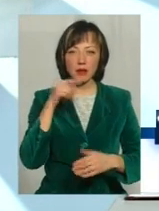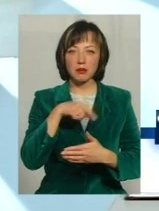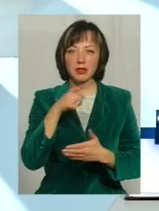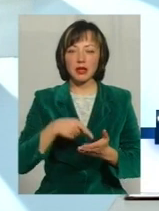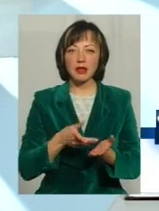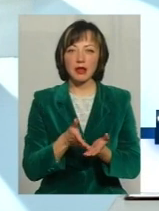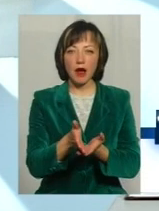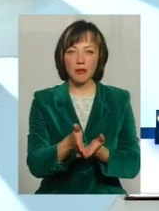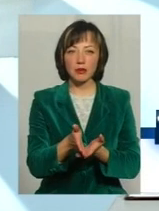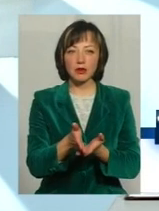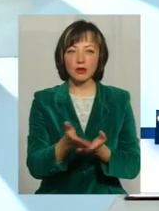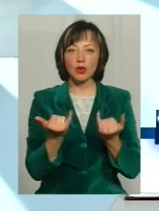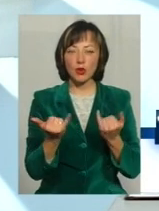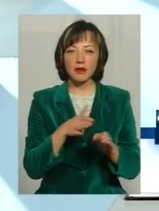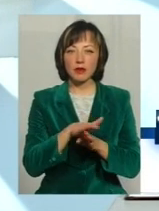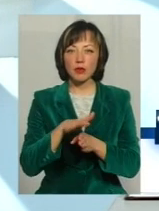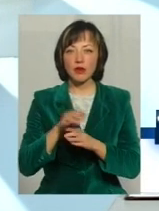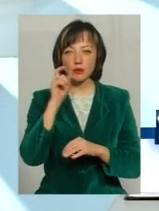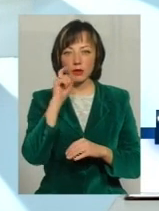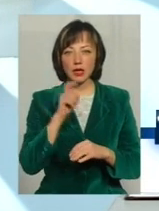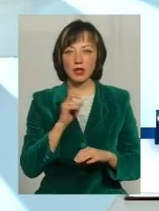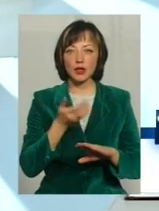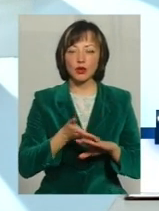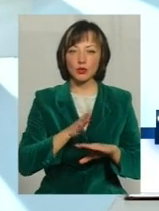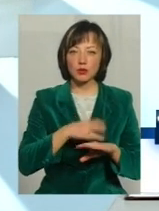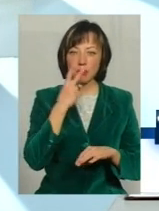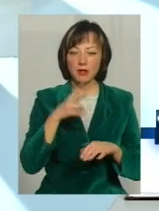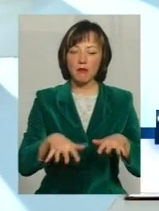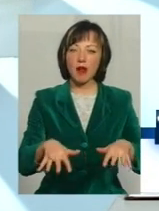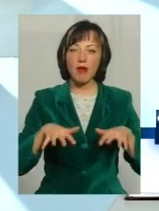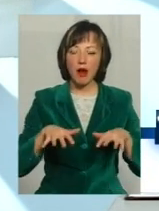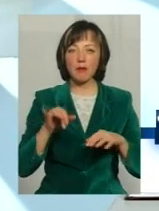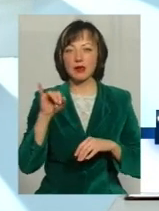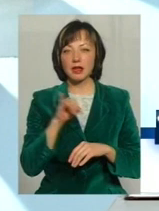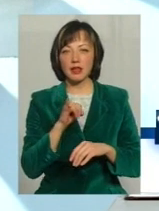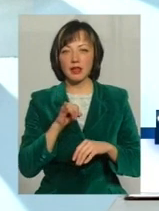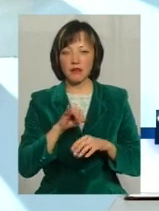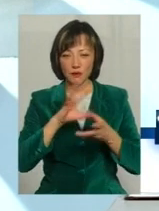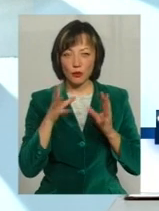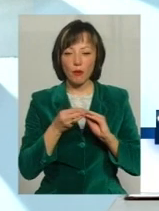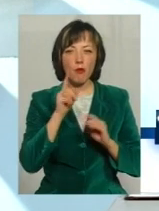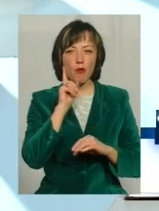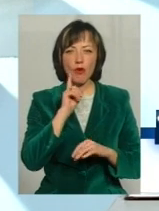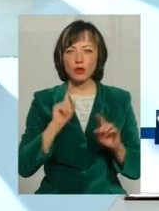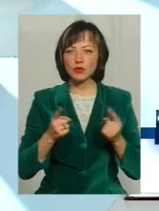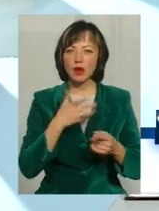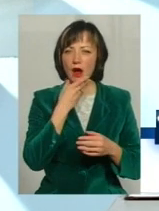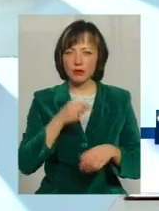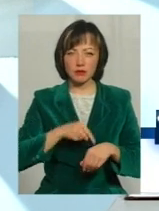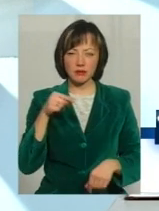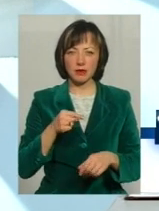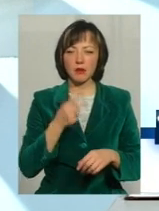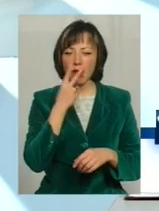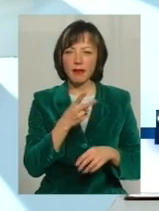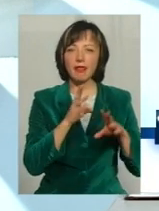з такого напрямку Що всі не відбувається в Україні Які труднощі ми бачимо і в парламенті І в цілому країні І молодь дуже гарно це реагує Вона